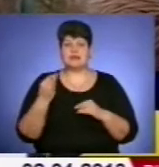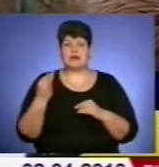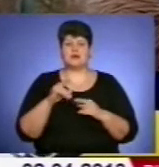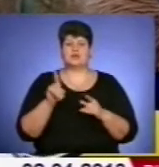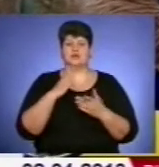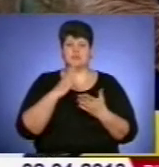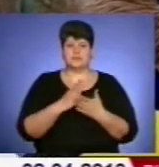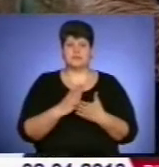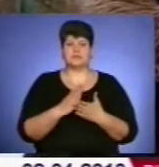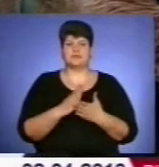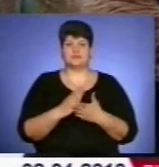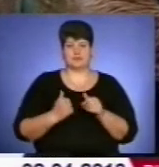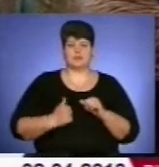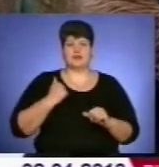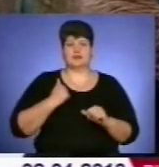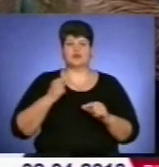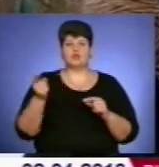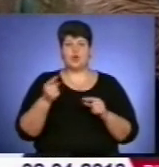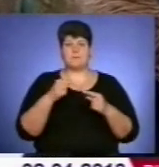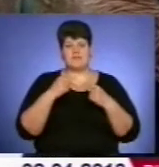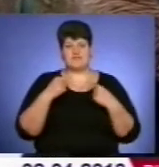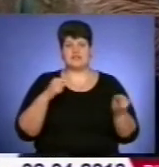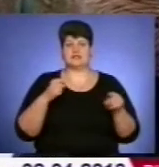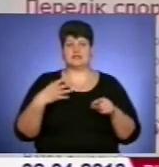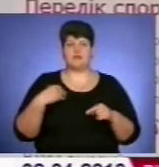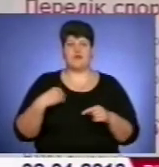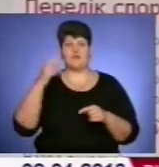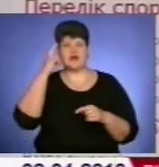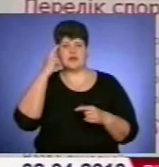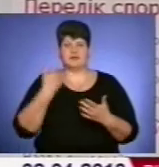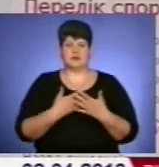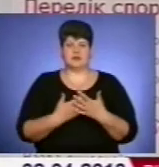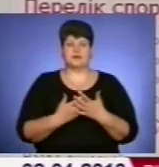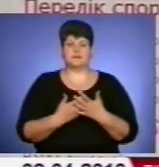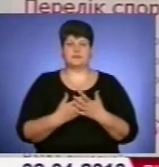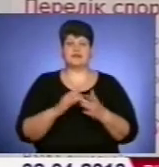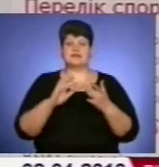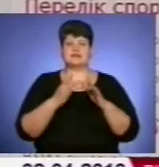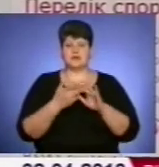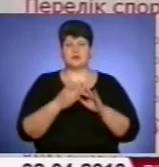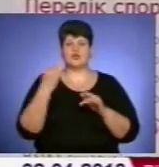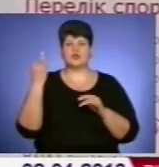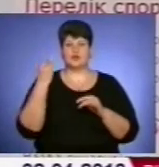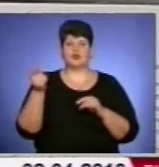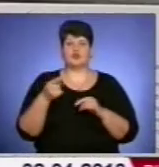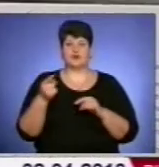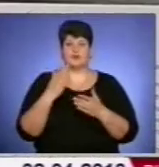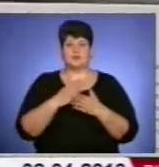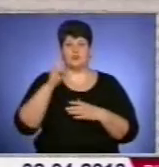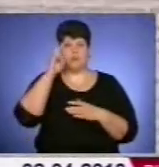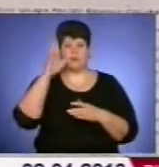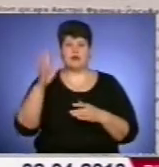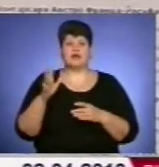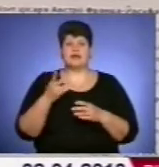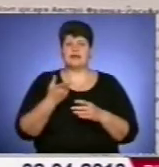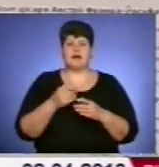чим Тернопіль відрізняється від Львова, від Києва. Сайт про історію Тернополя стає популярнішим, хоча автор і не